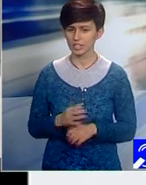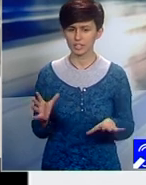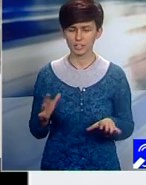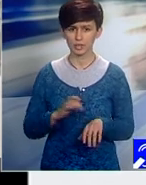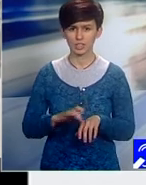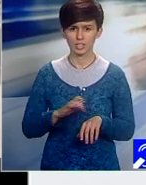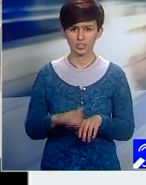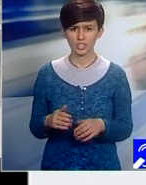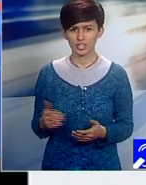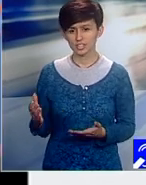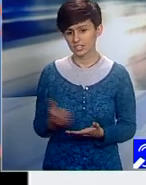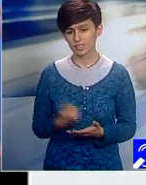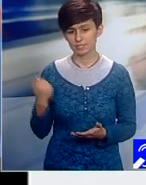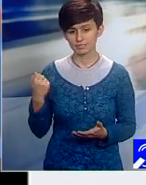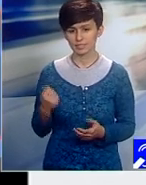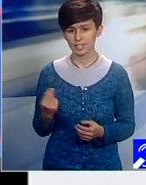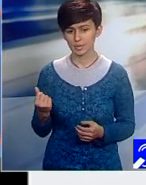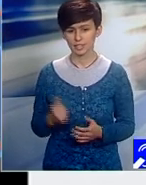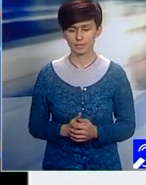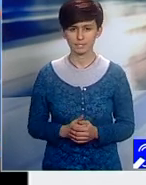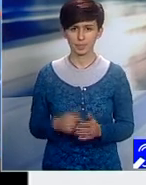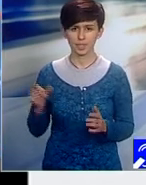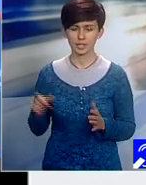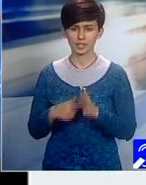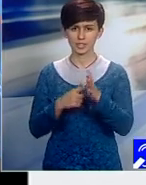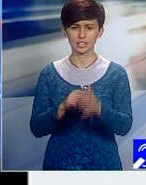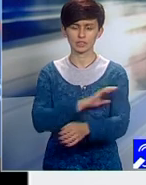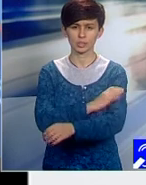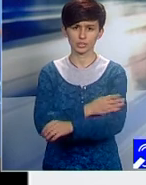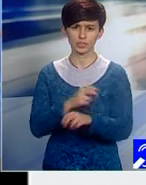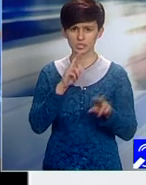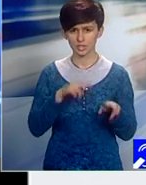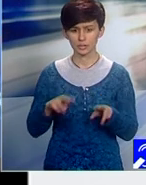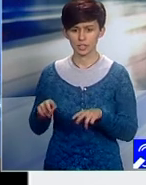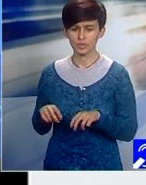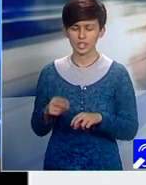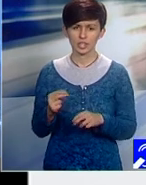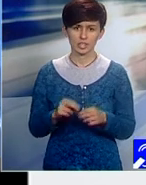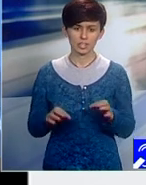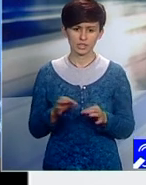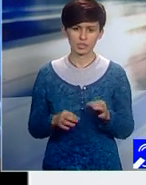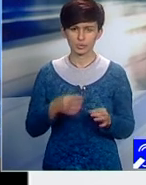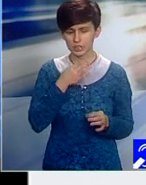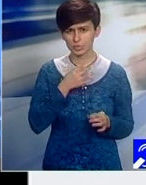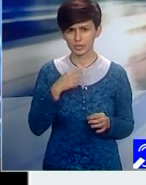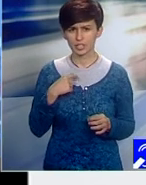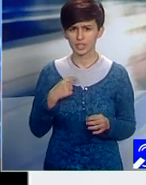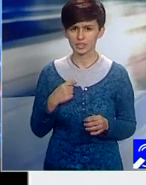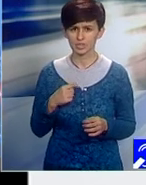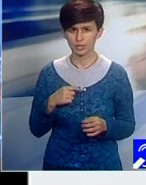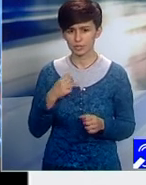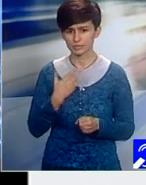încearcă să ne ieși și ce avem. Reprezentanții autorității de supraveghere financiară spun că cel mai probabil este vorba despre o eroare